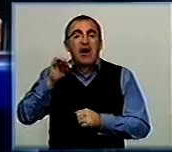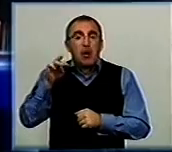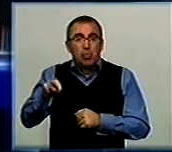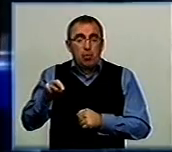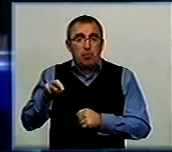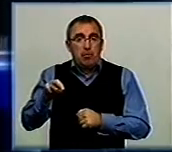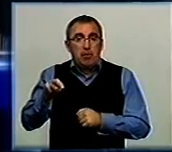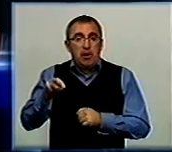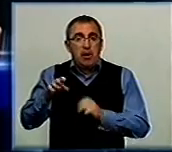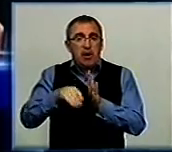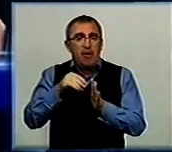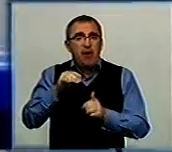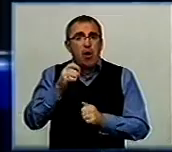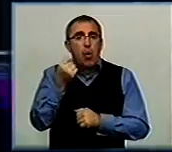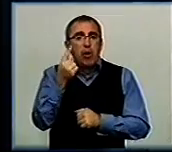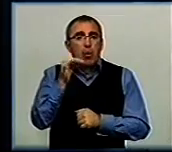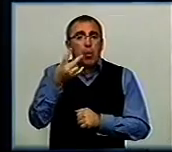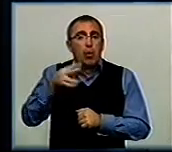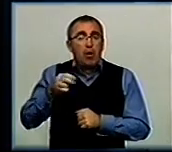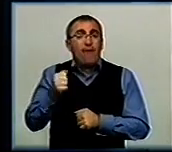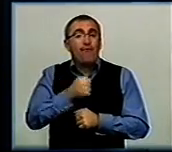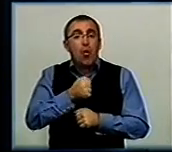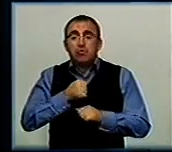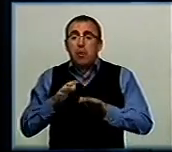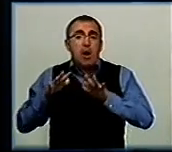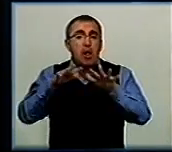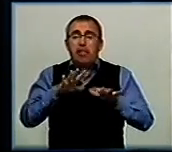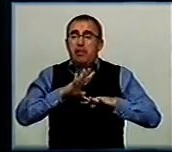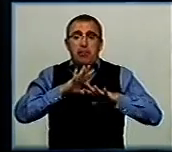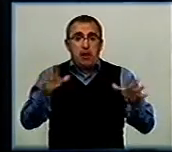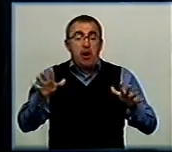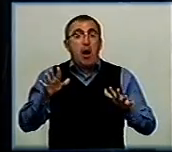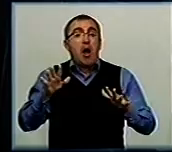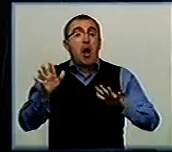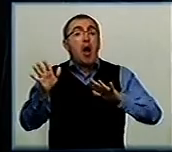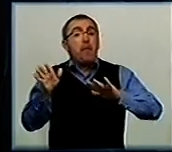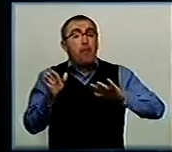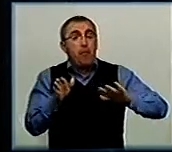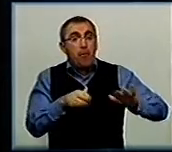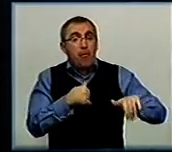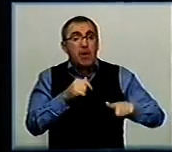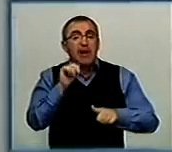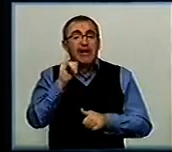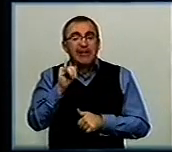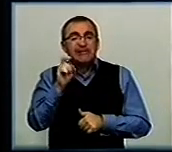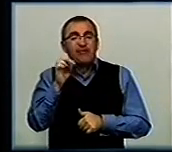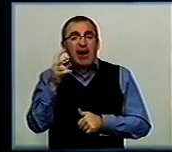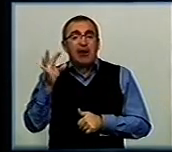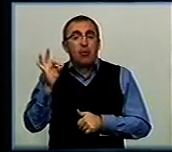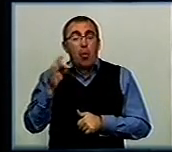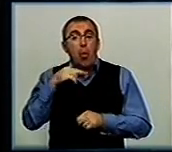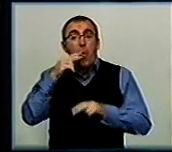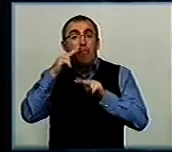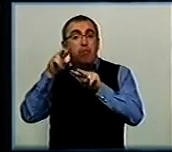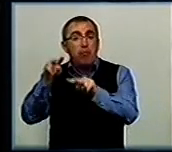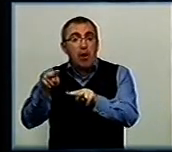Референдум – це було 11 іюня. Війць, як такових, ще не було. А вже потім, конечно, отизварено. Ми звернули увагу,